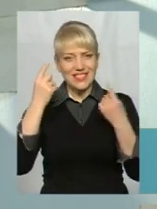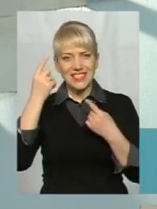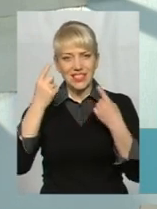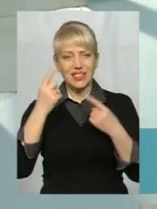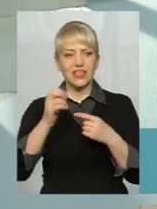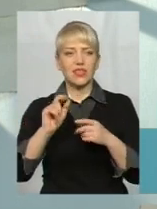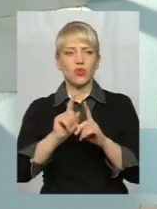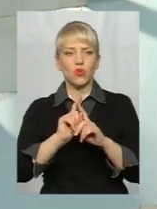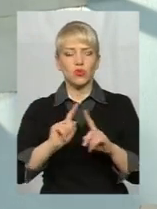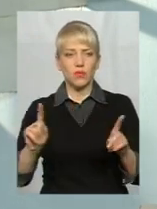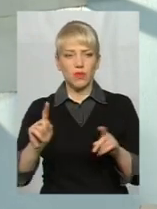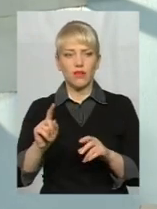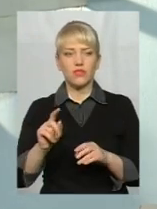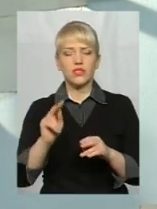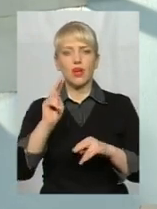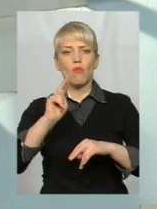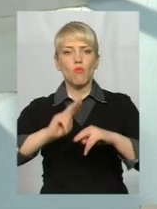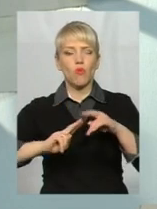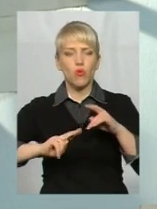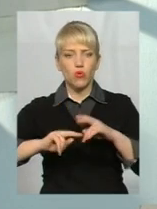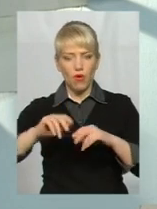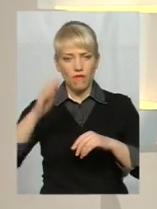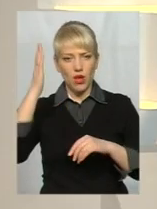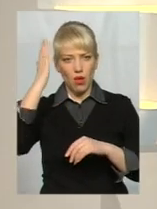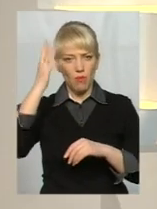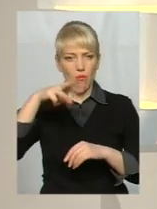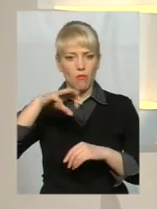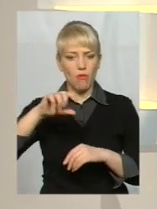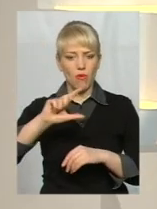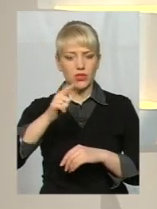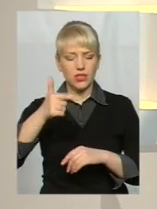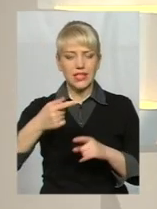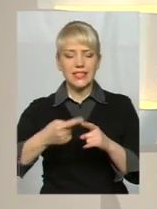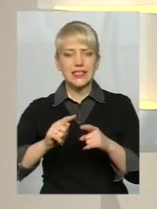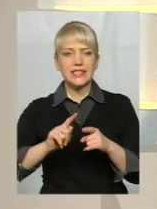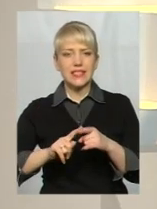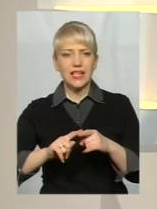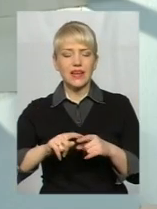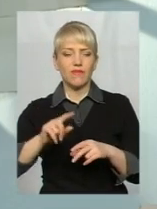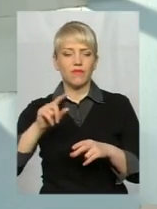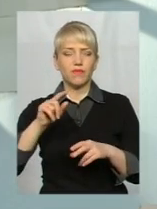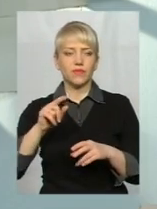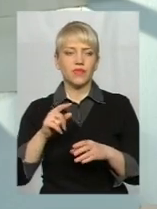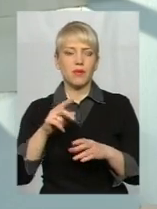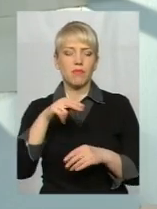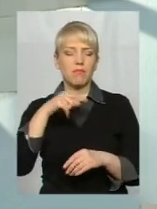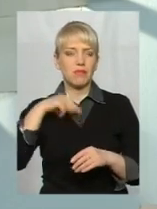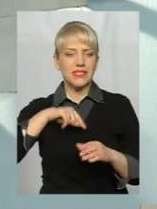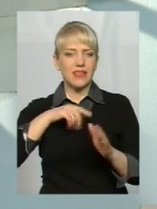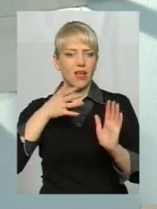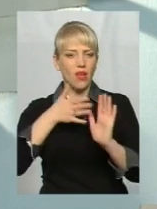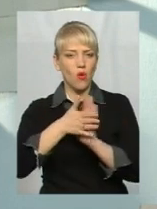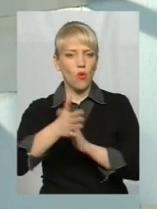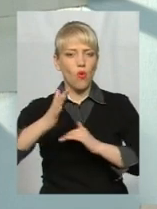головного мозку. Але це наукові такі дослідження, які не зовсім стосуються психології. Психологи більше говорять про те, що